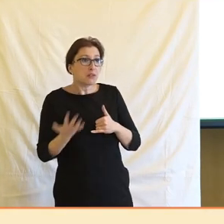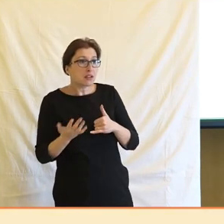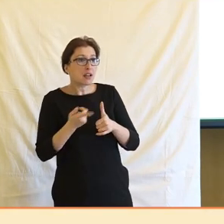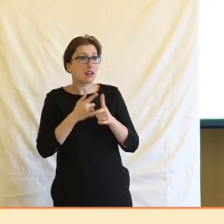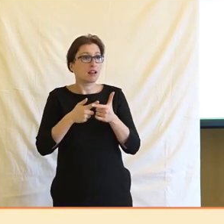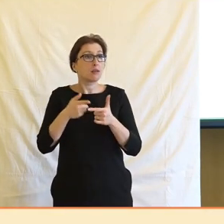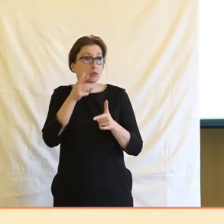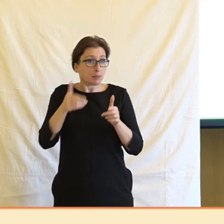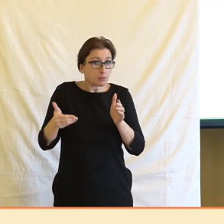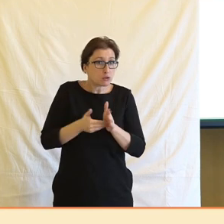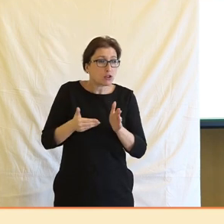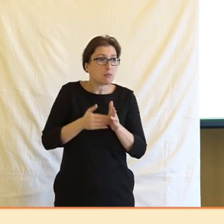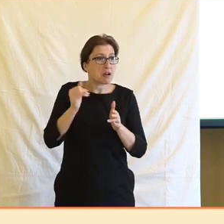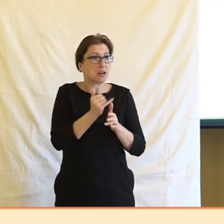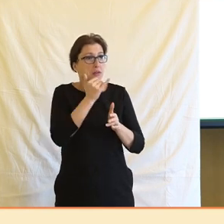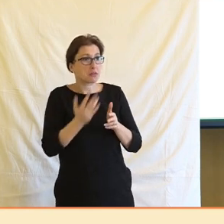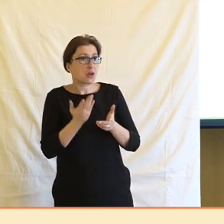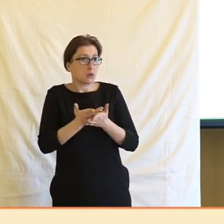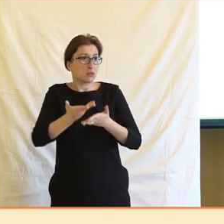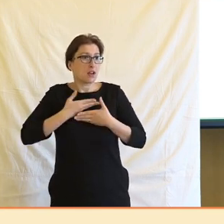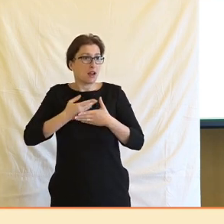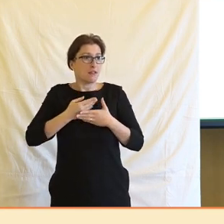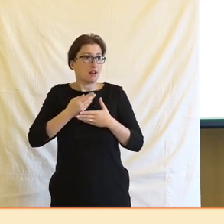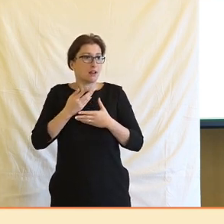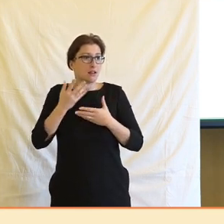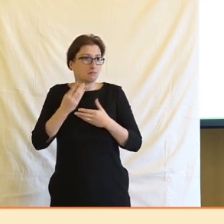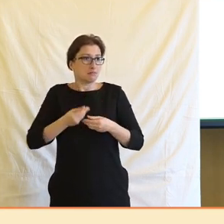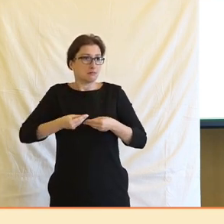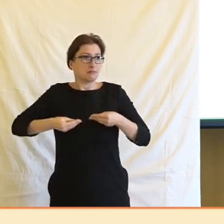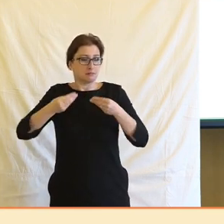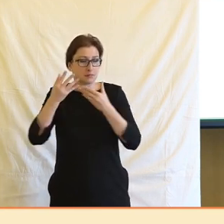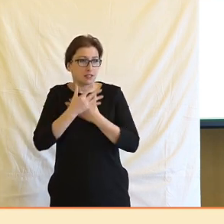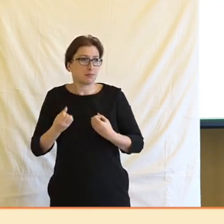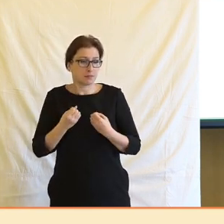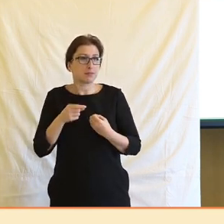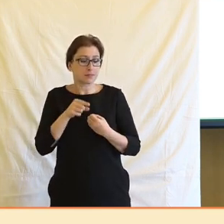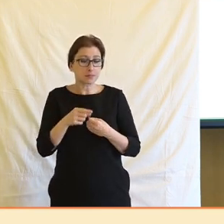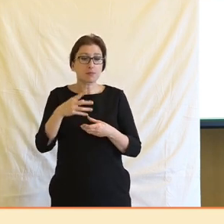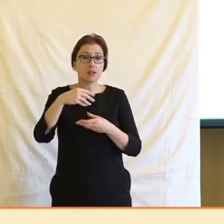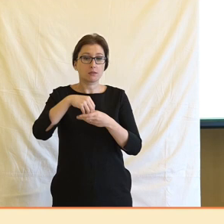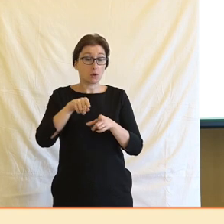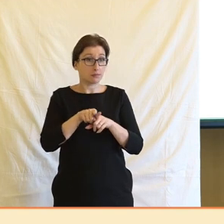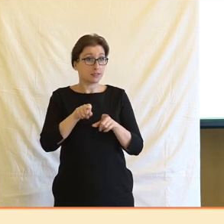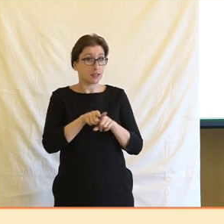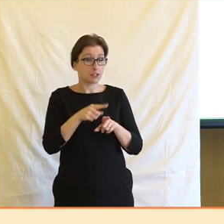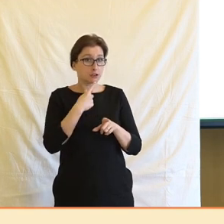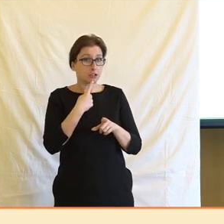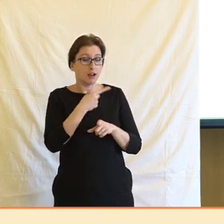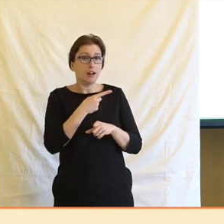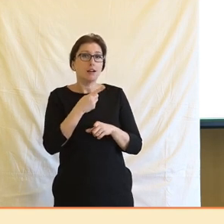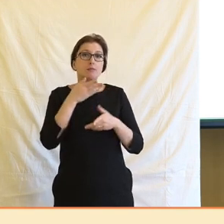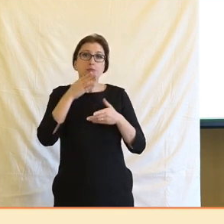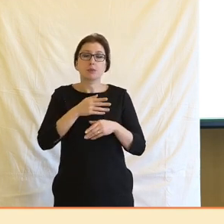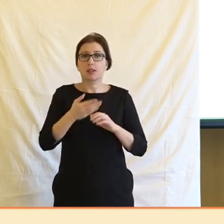člověk podívá ještě na ty předchozí odpovědi, tak vlastně je z toho zřejmé, že zatímco bychom mohli